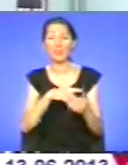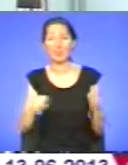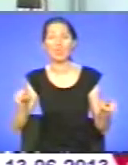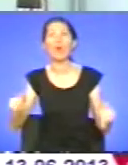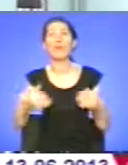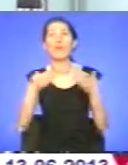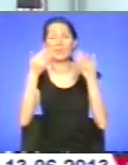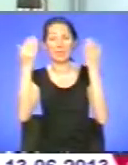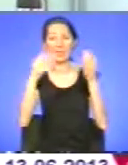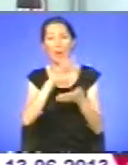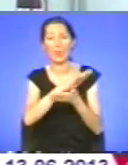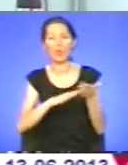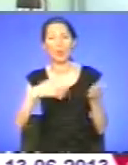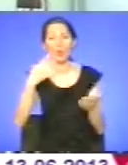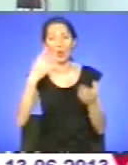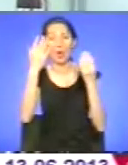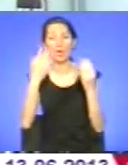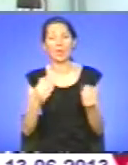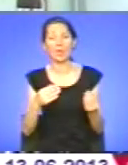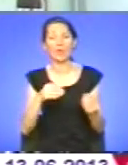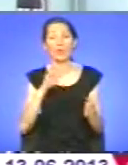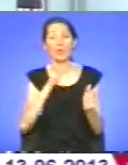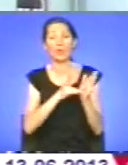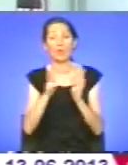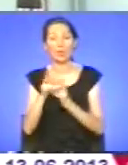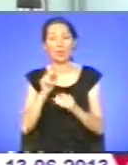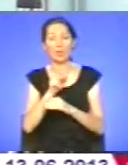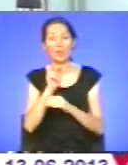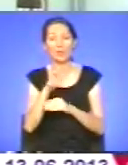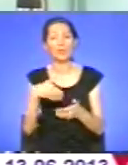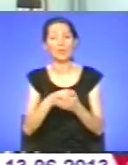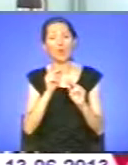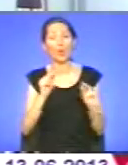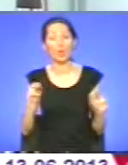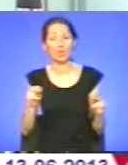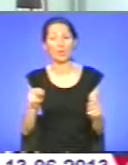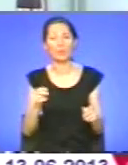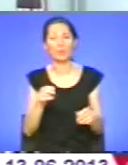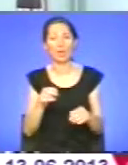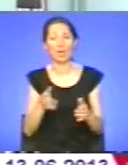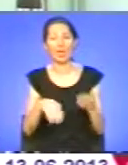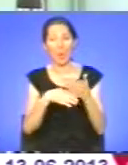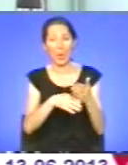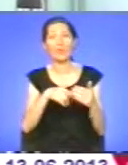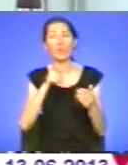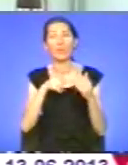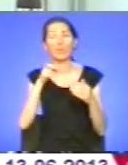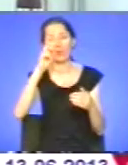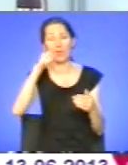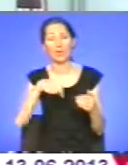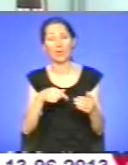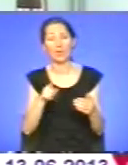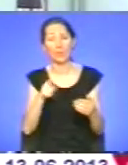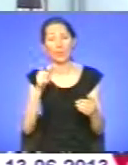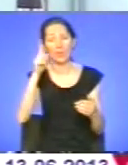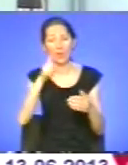Господь Ісус Христос навчав своїх учнів і утверджав їх у вірі. Яку вони трошки їхні похитнулися під